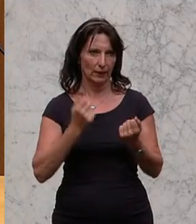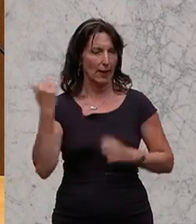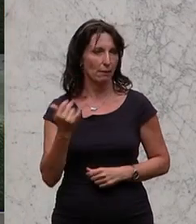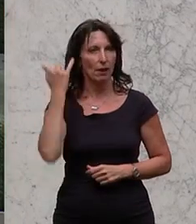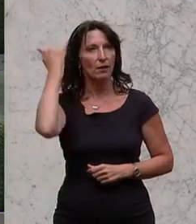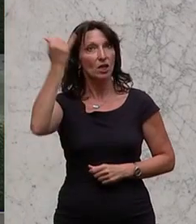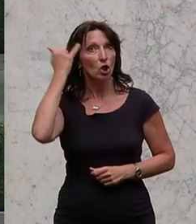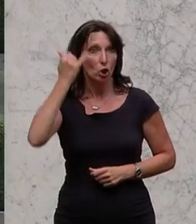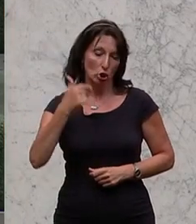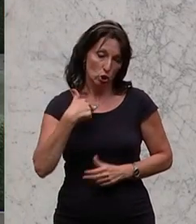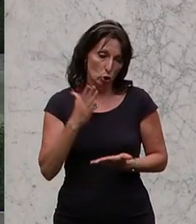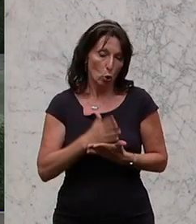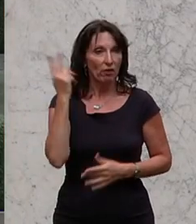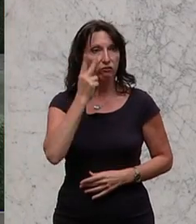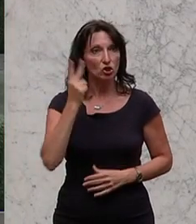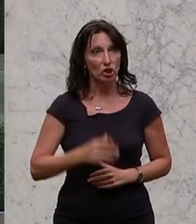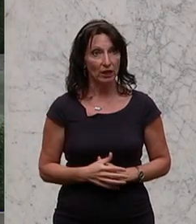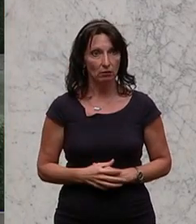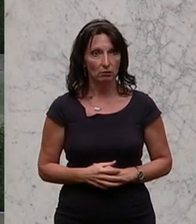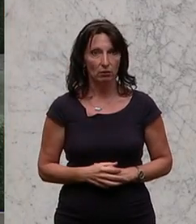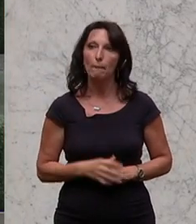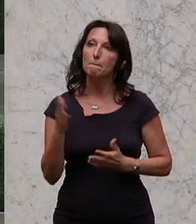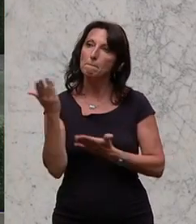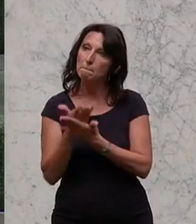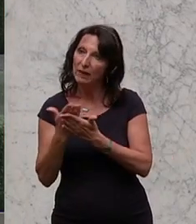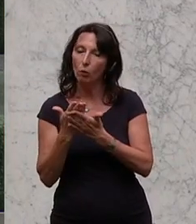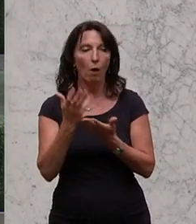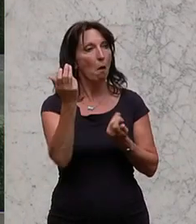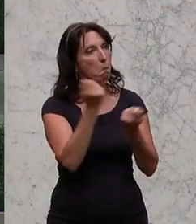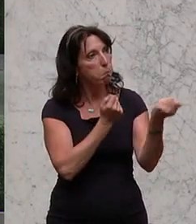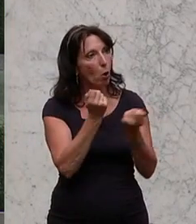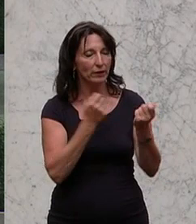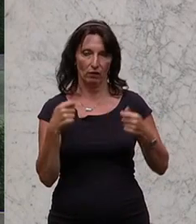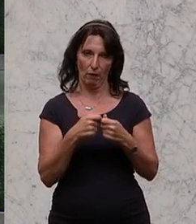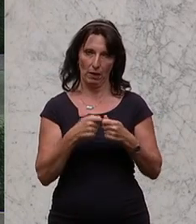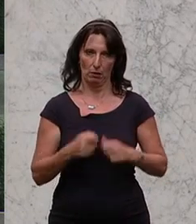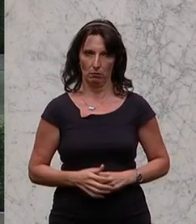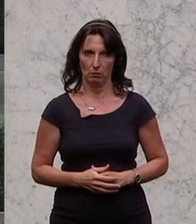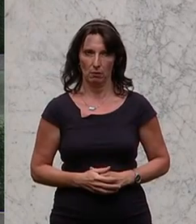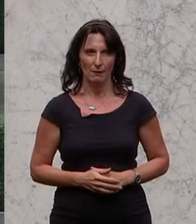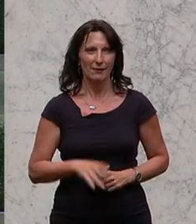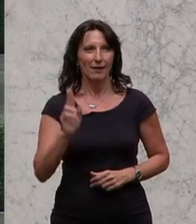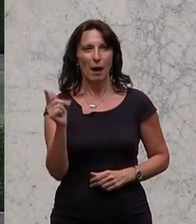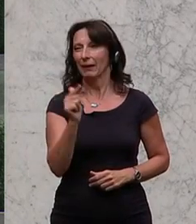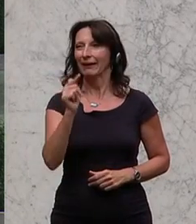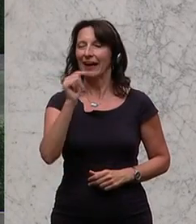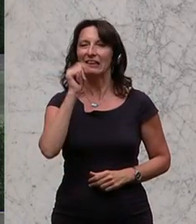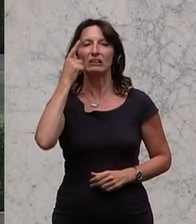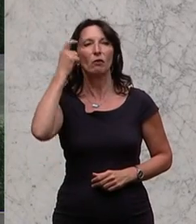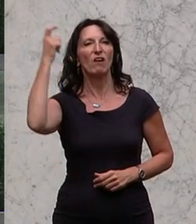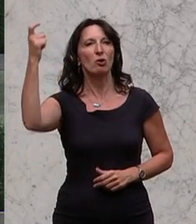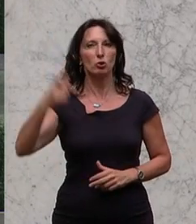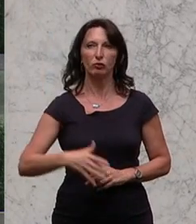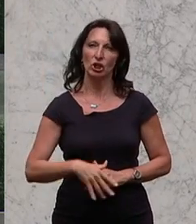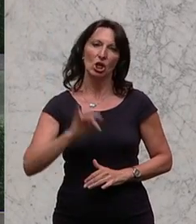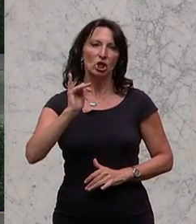verstehe ich schon natürlich, Bildung was mit Politik zu tun hat. Aber man kann doch das nicht irgendwo philosophisch verbrämen und sagen, na